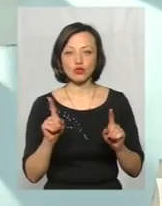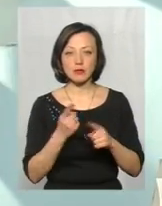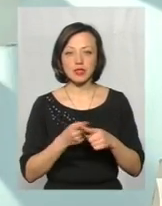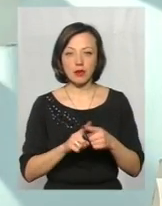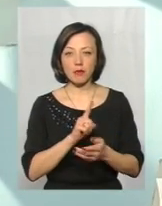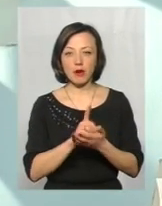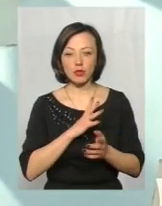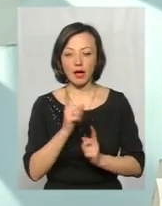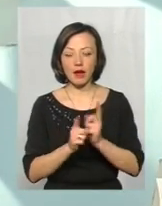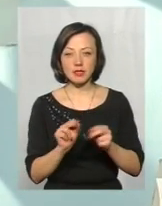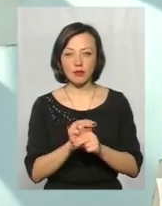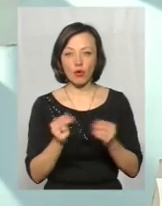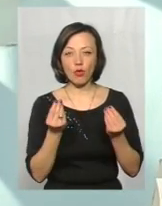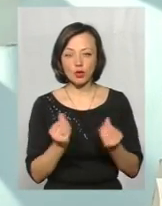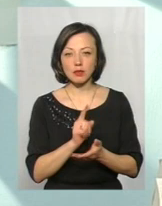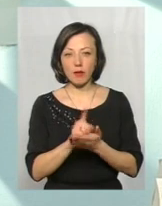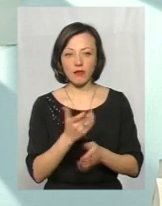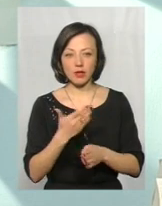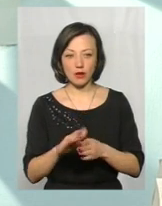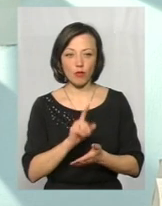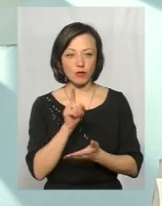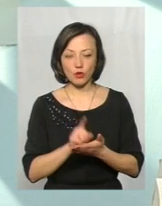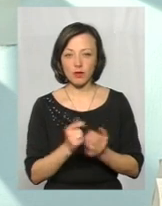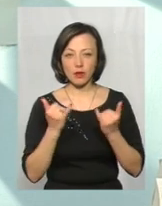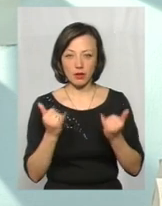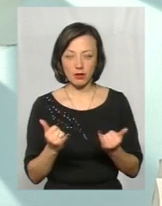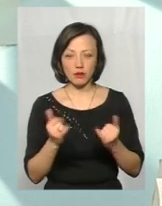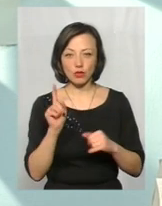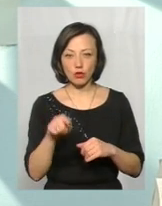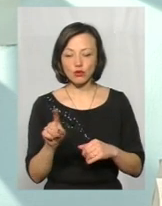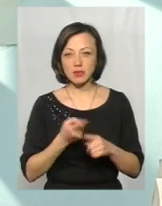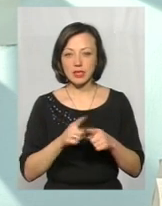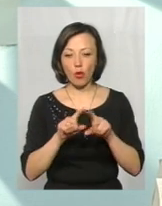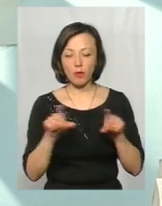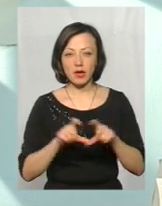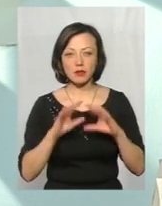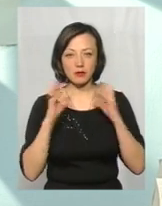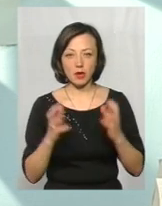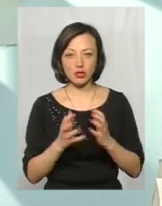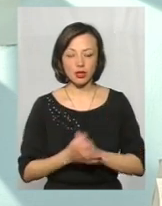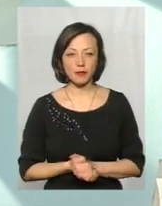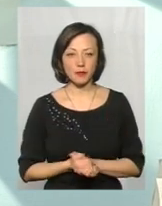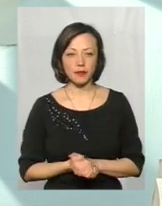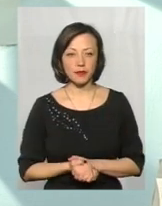реставрація і кошти мають виділятися обов'язково для того, щоб ці об'єкти були збережені.